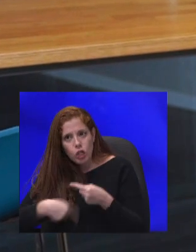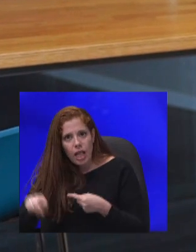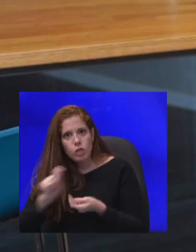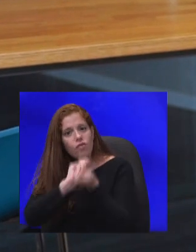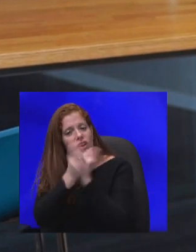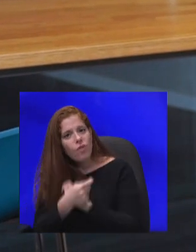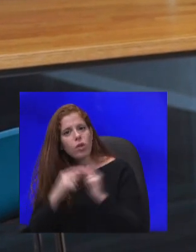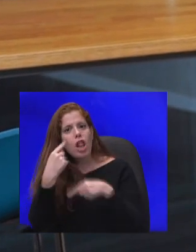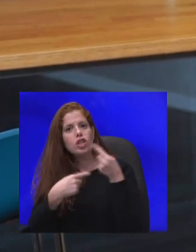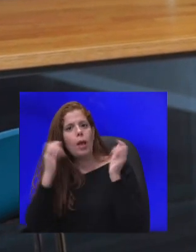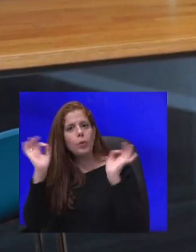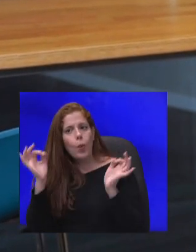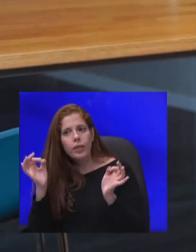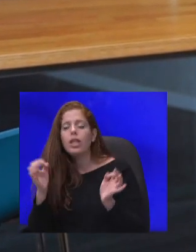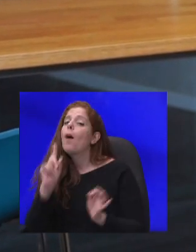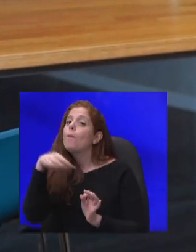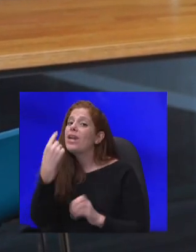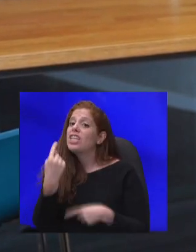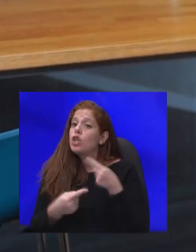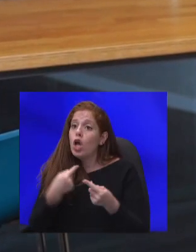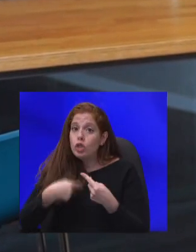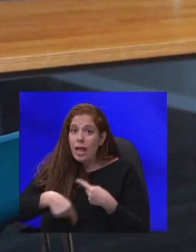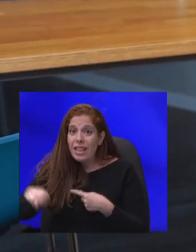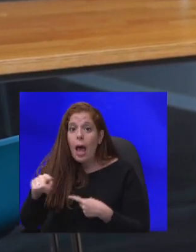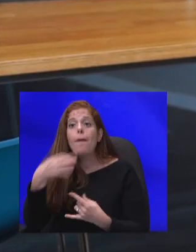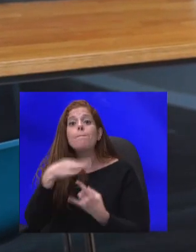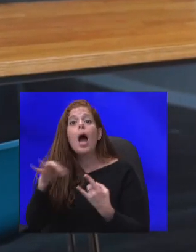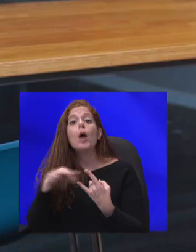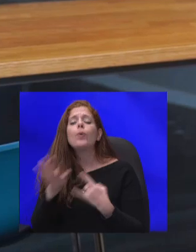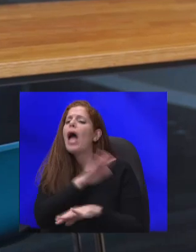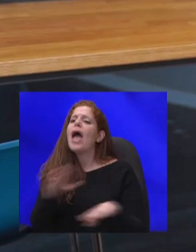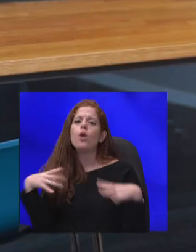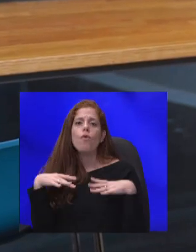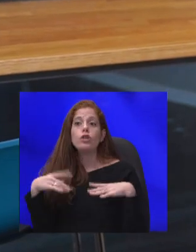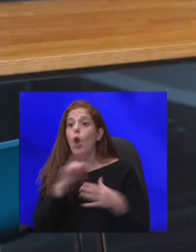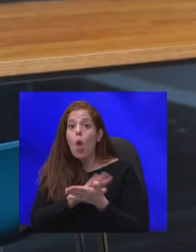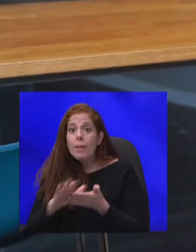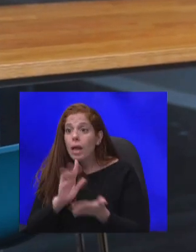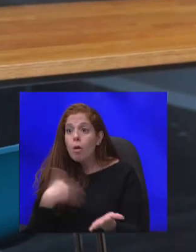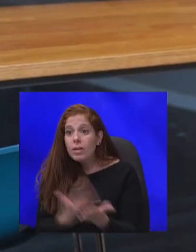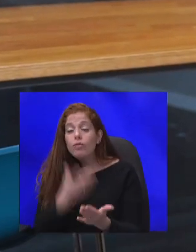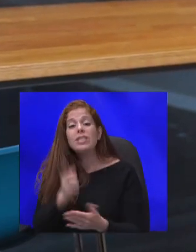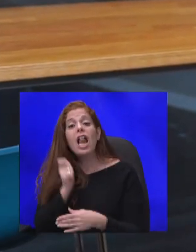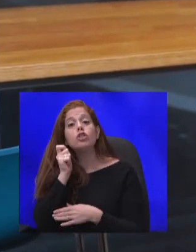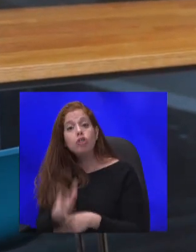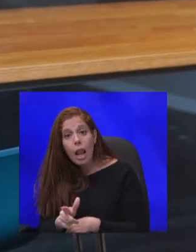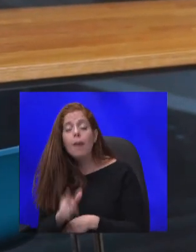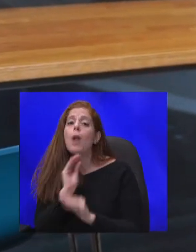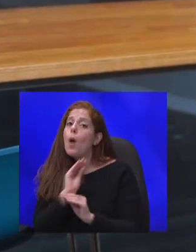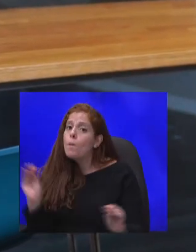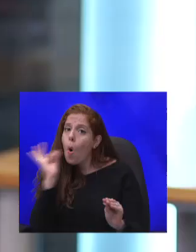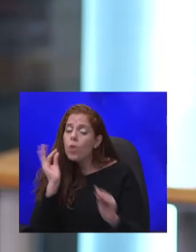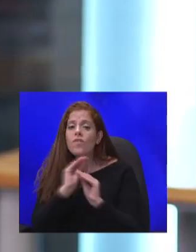בואו נגיד שהשנה בחנוכה אין חופש. לא בחינם, לא בהתנדבות, צריך לשלם למורות והמורים, אבל אין